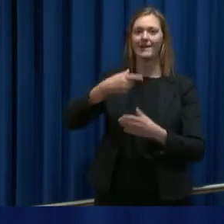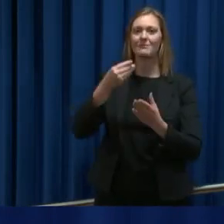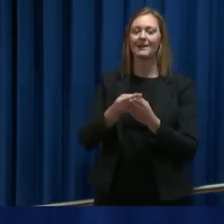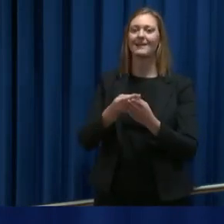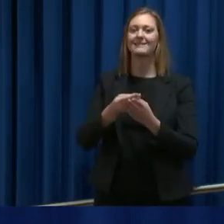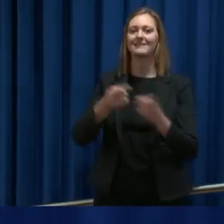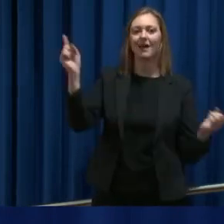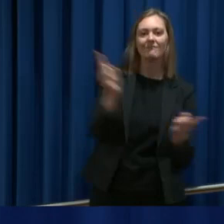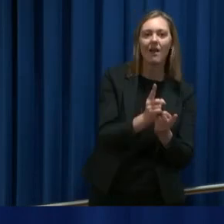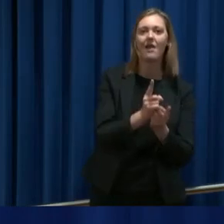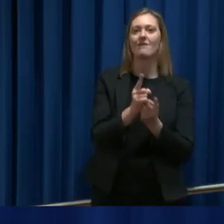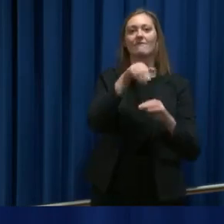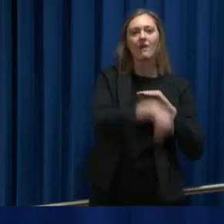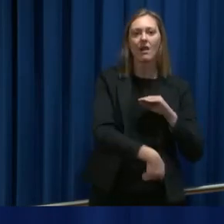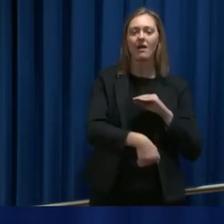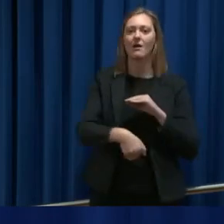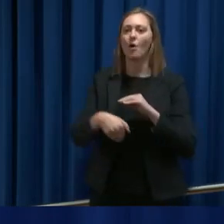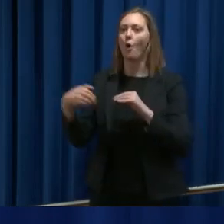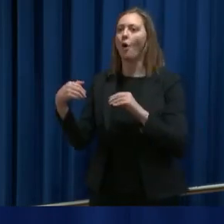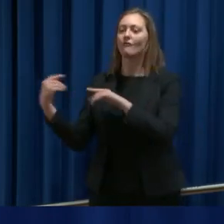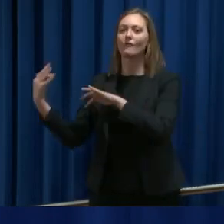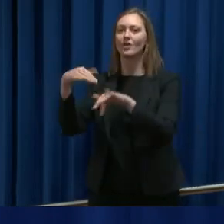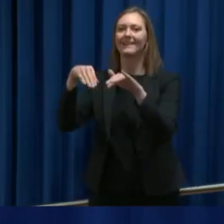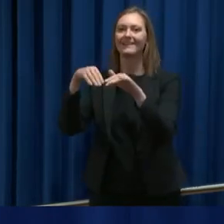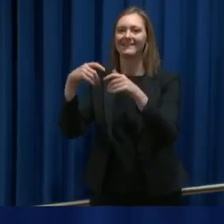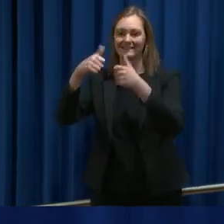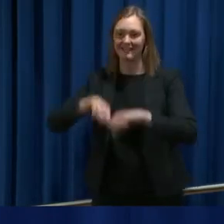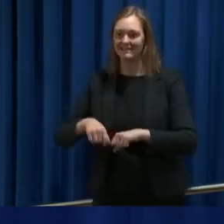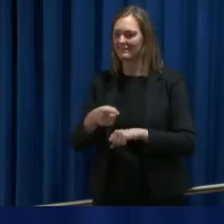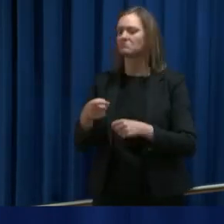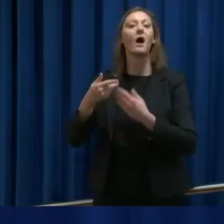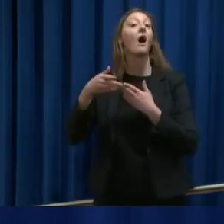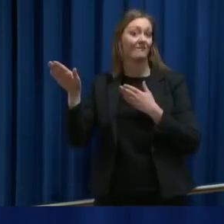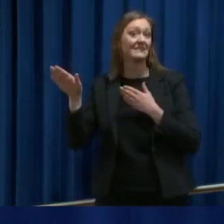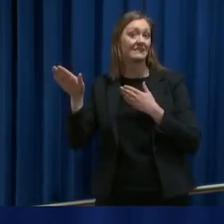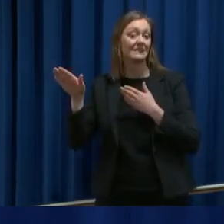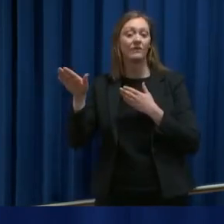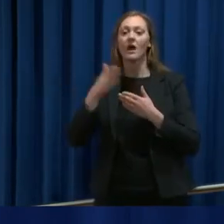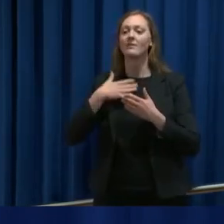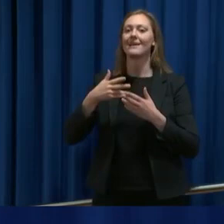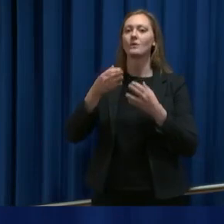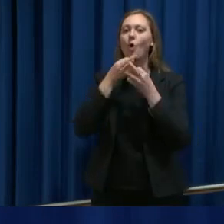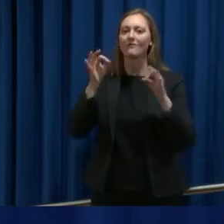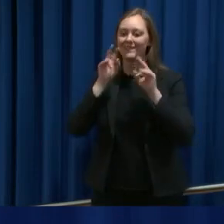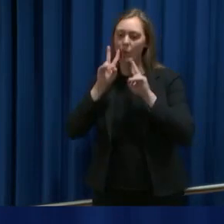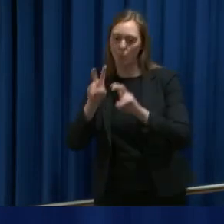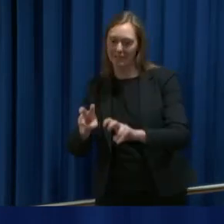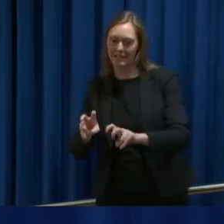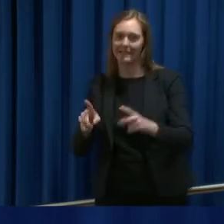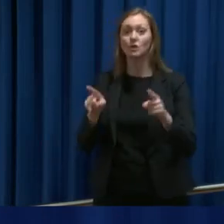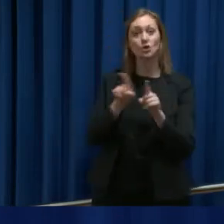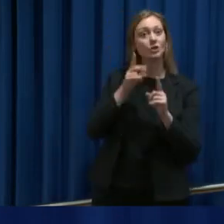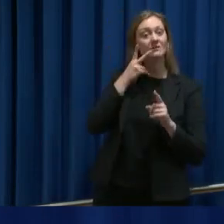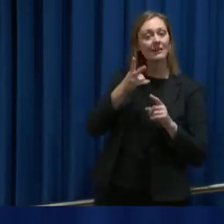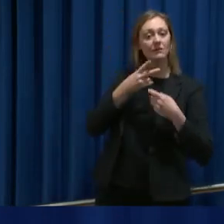flyktingekrisen. Den gangen ble de forslagene avvist, ble satt ned en offentlig utredning som har gjort dette arbeidet. Så i så måte så har regjeringen vært